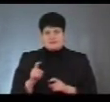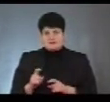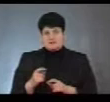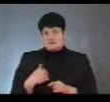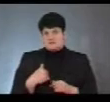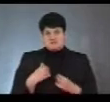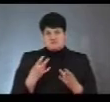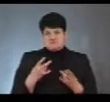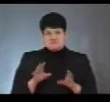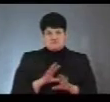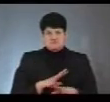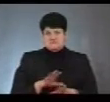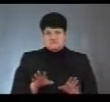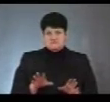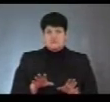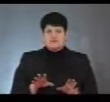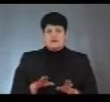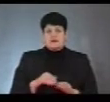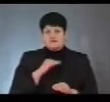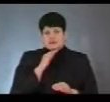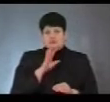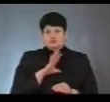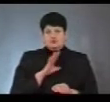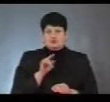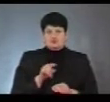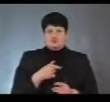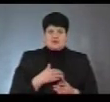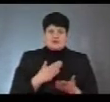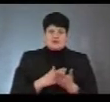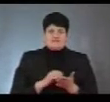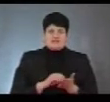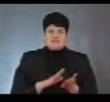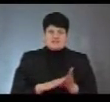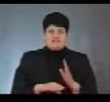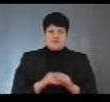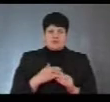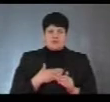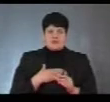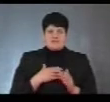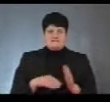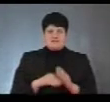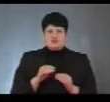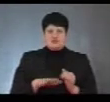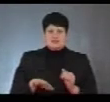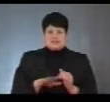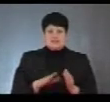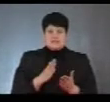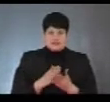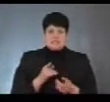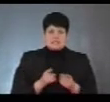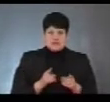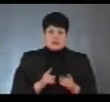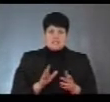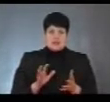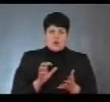але вона мені не знадобилась. Тобто, достатньо було того, що я є в реєстрі виборців, і моя виборча дільниця дійсно знаходиться на